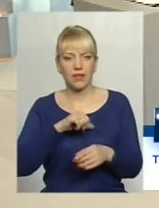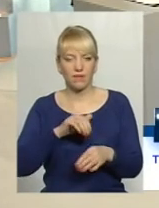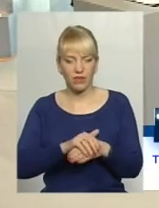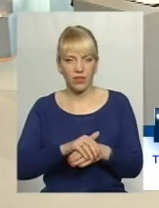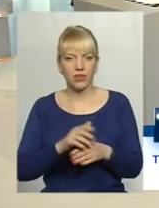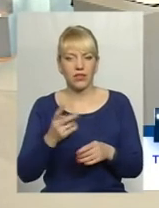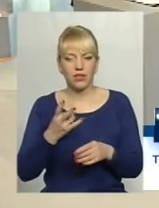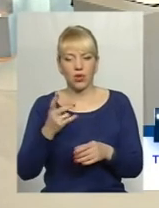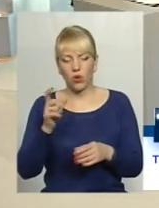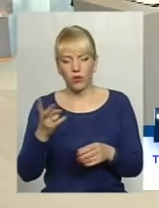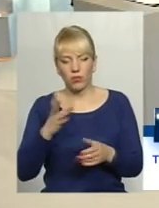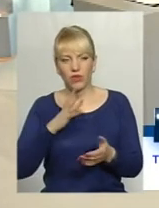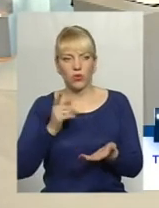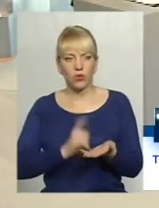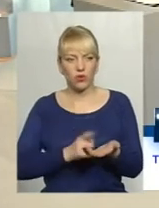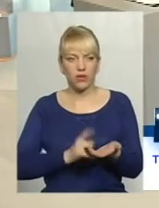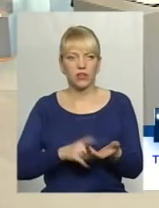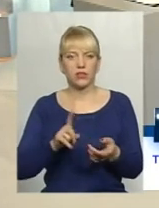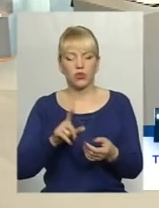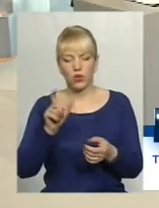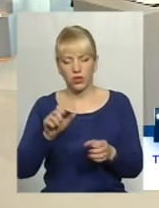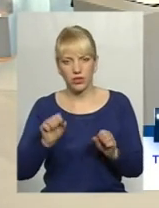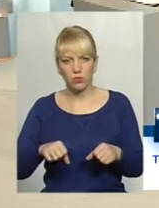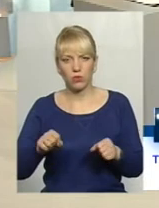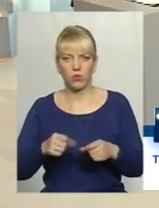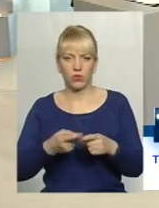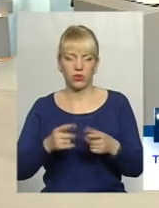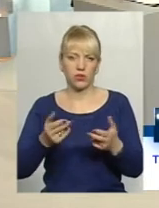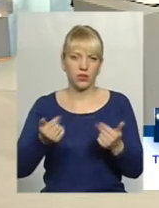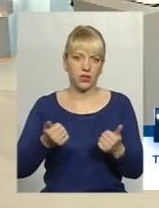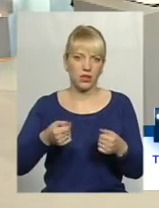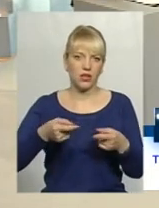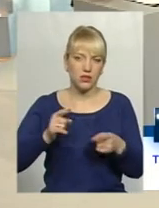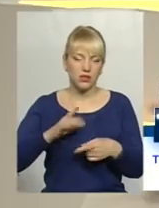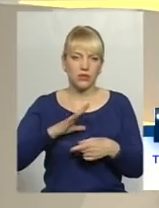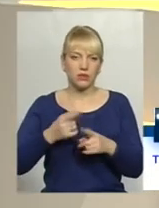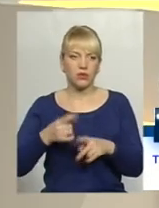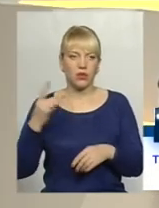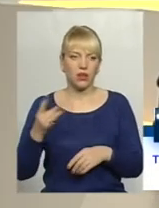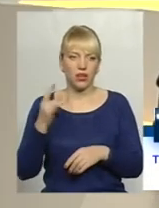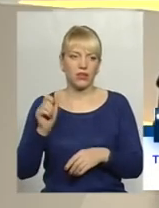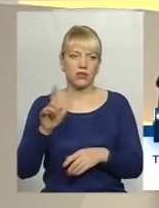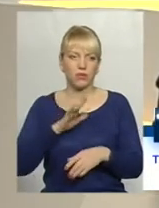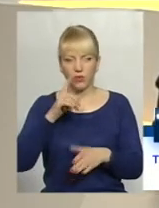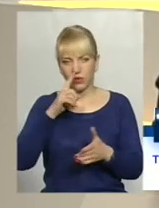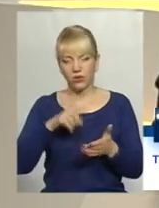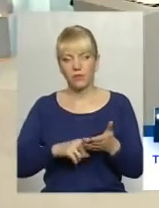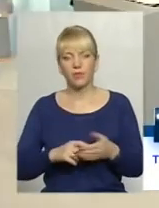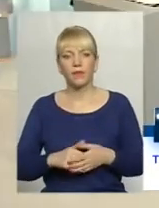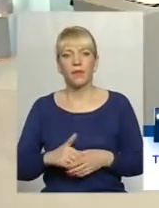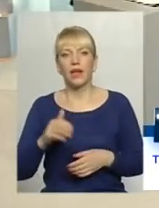якось довести там, що вона спроможна, що це там дійсно було там один раз і там, ну... Хочу сказати, що